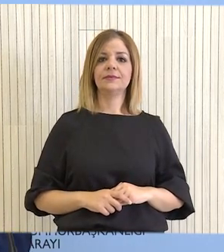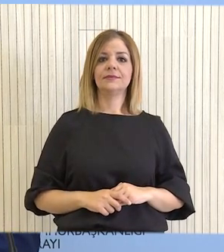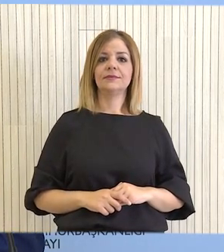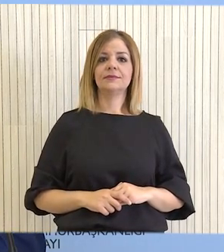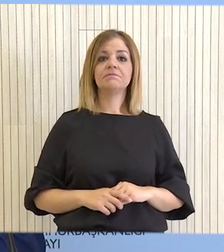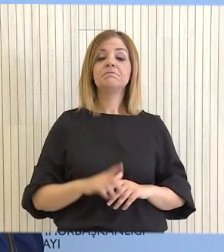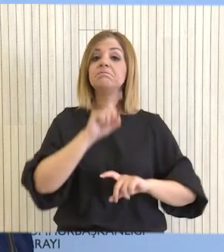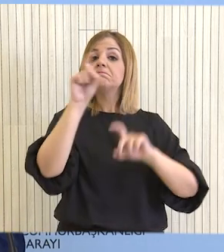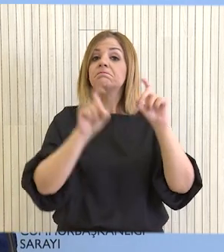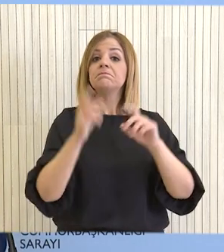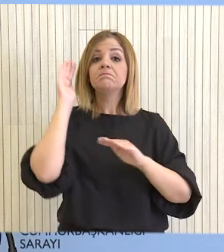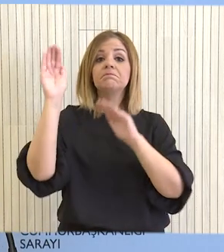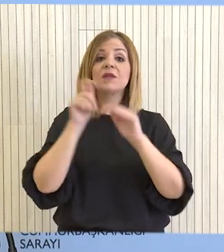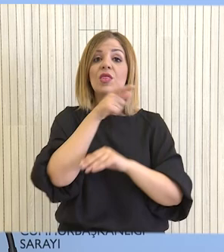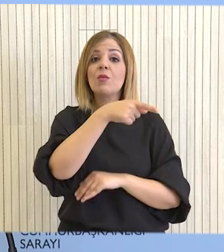Υπάρχουν ερωτήσεις?